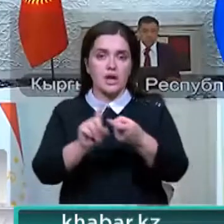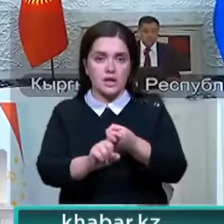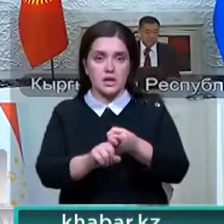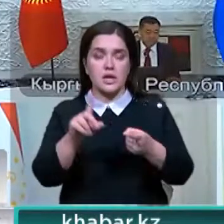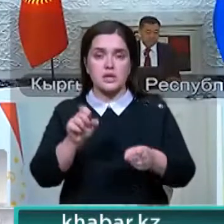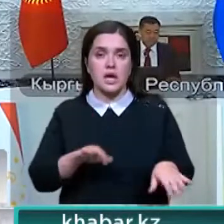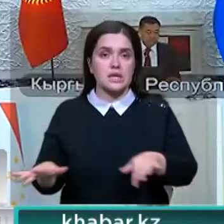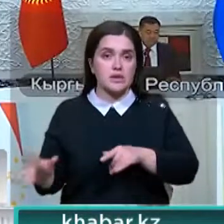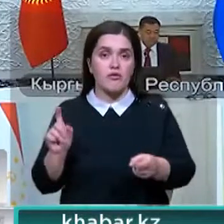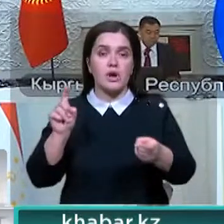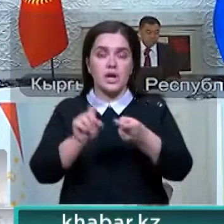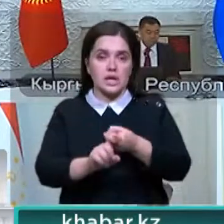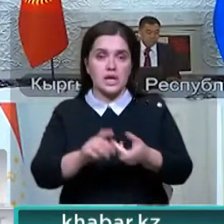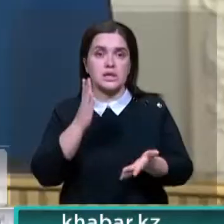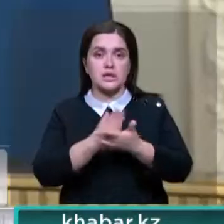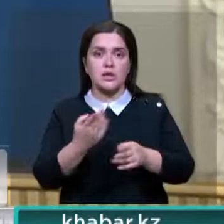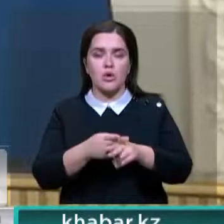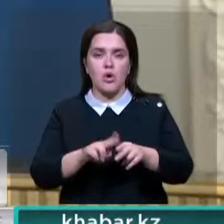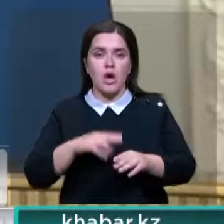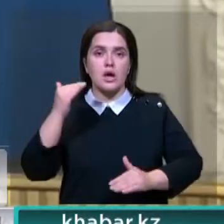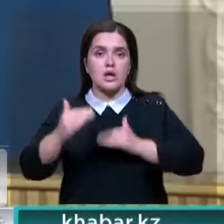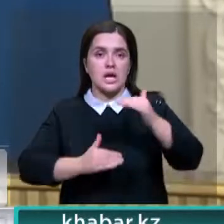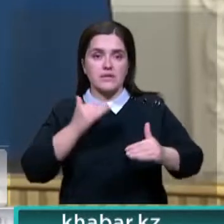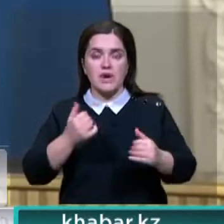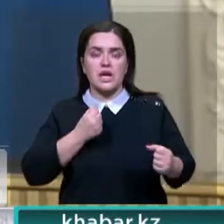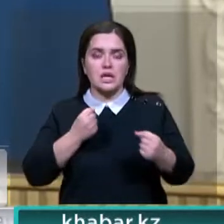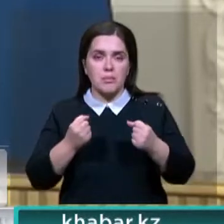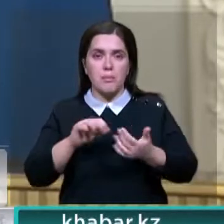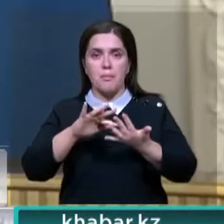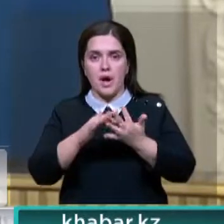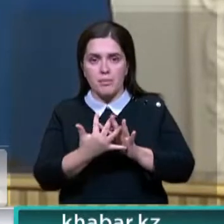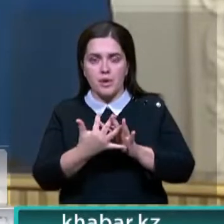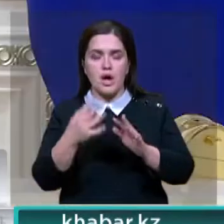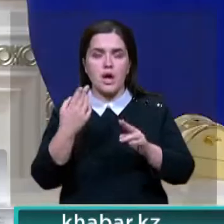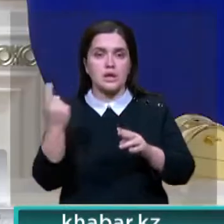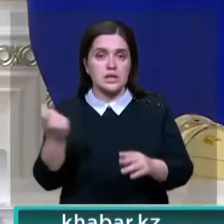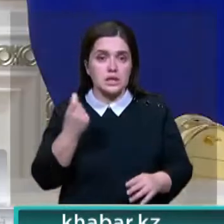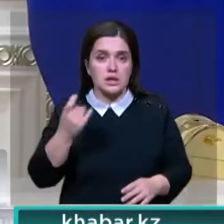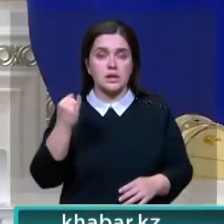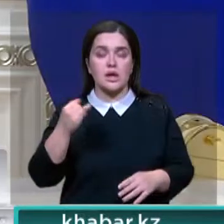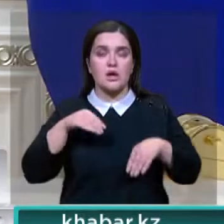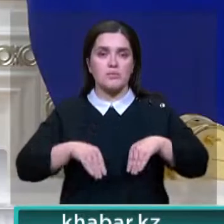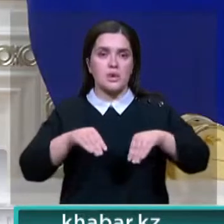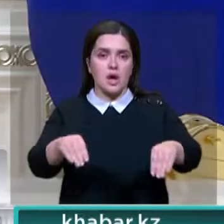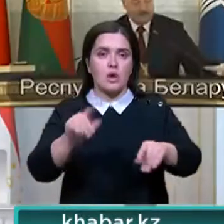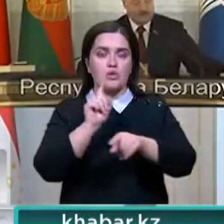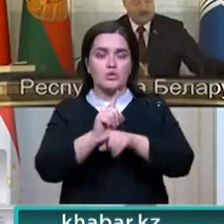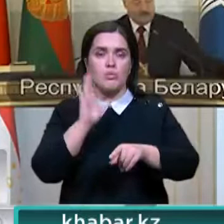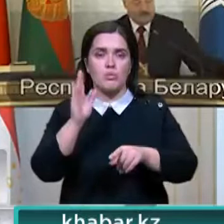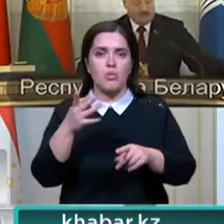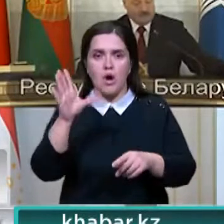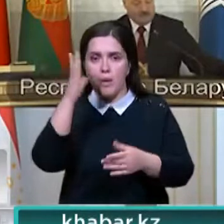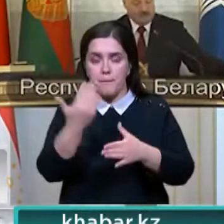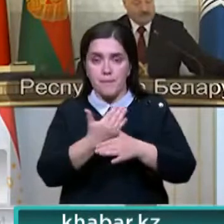деловыми контактами стоит в том числе развитие крепких промышленных и аграрных рынков, а это поможет странам Сотружества противостоять